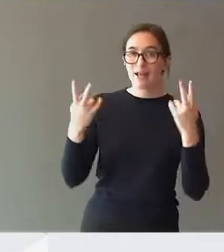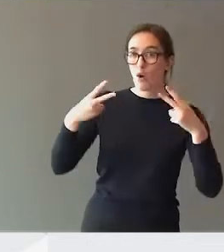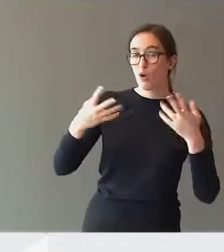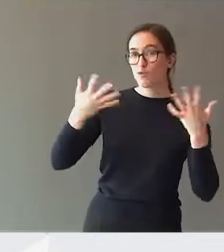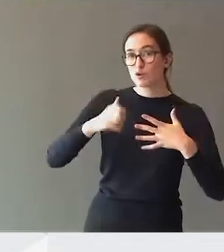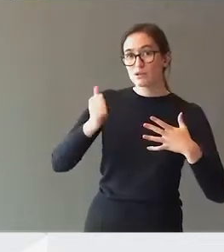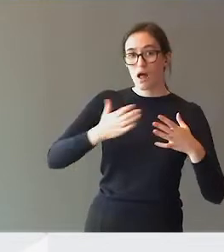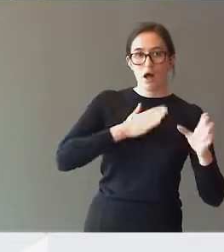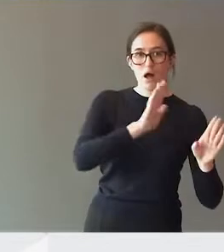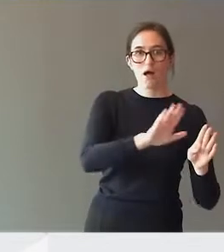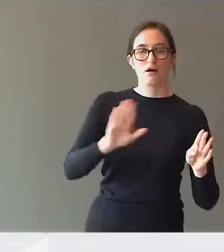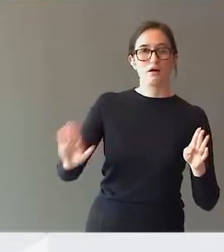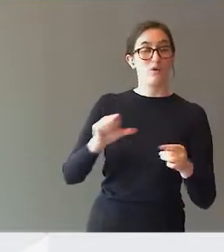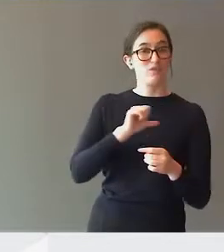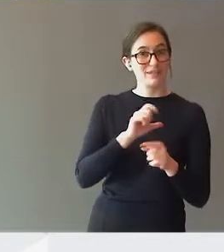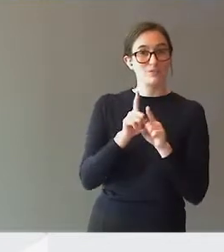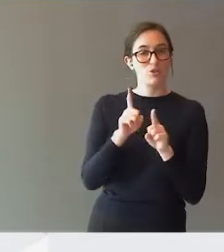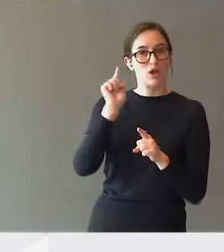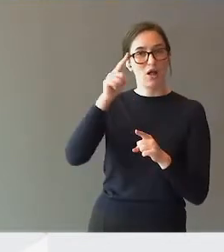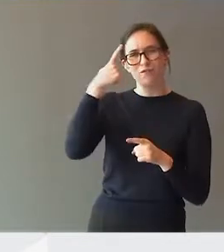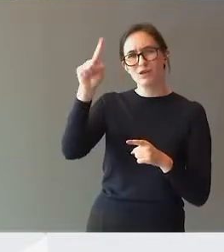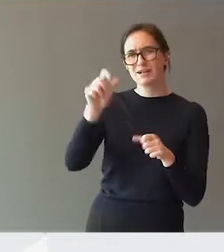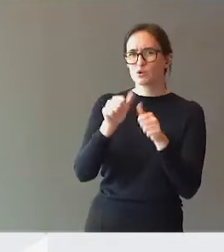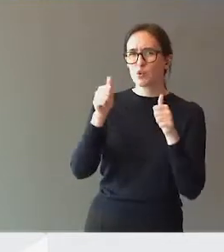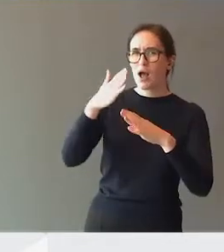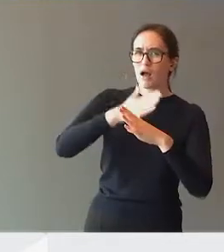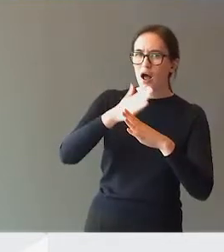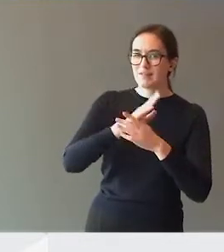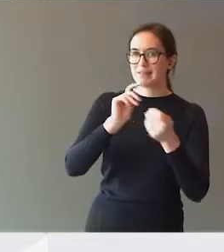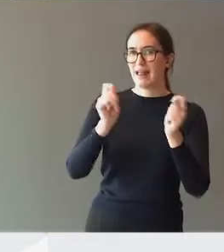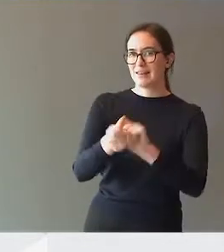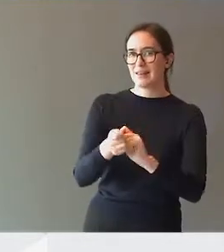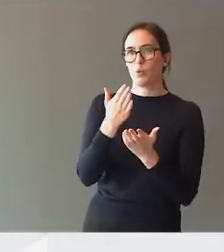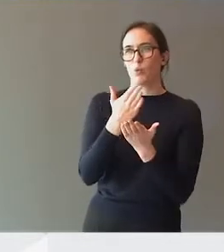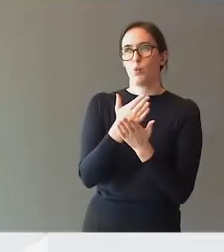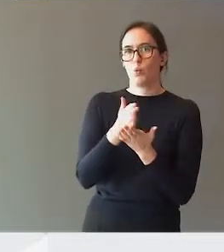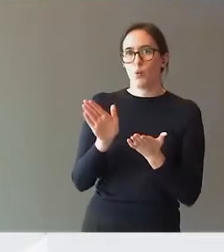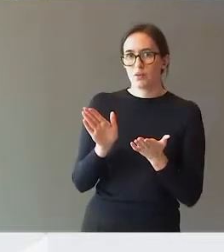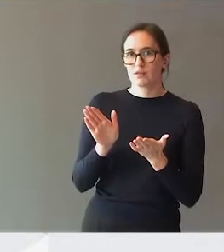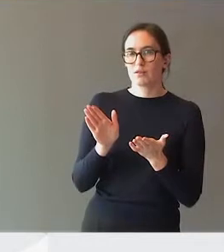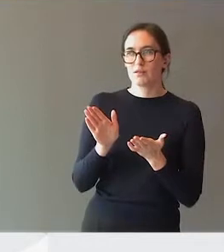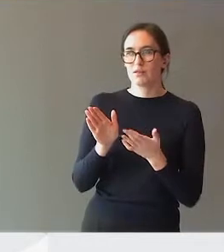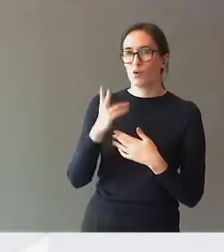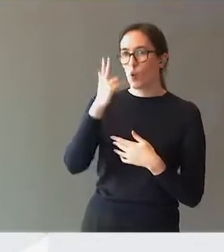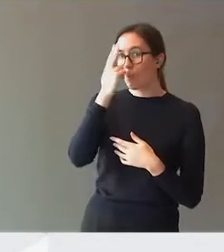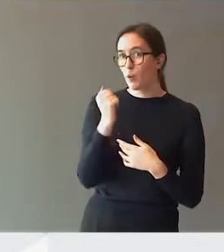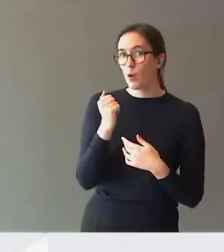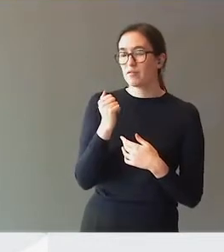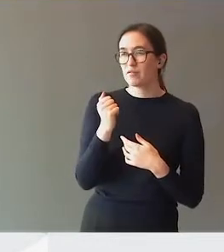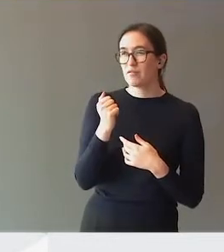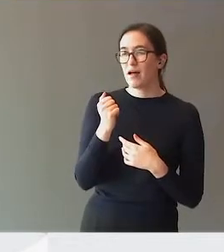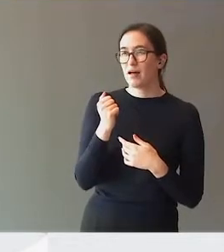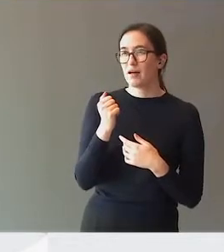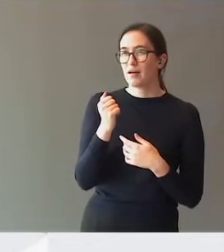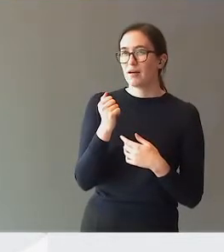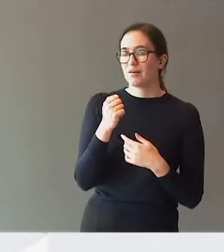For i et sånt sett så kan du da få til ganske store gradvis endringer uten at man prøver liksom å drukke